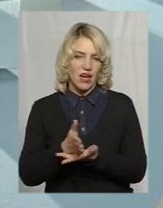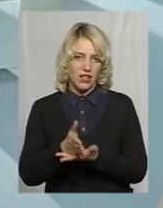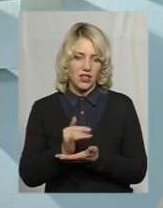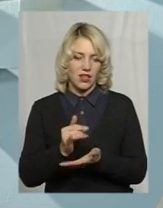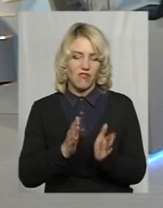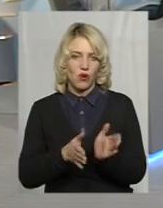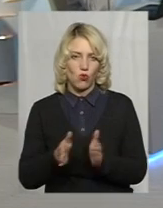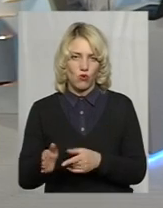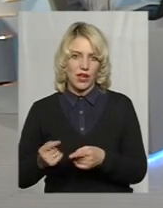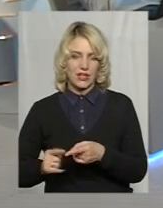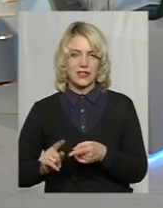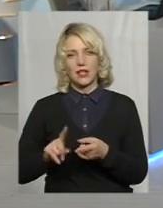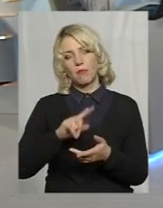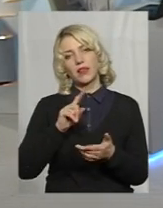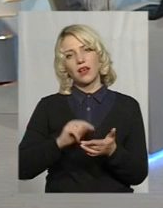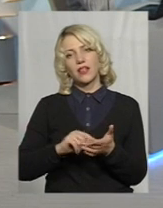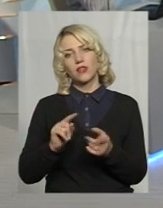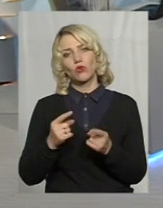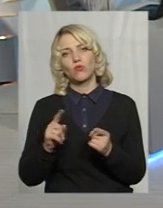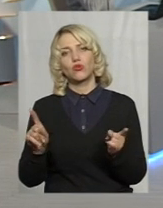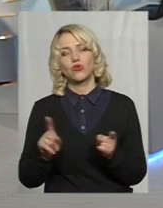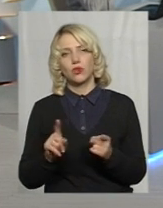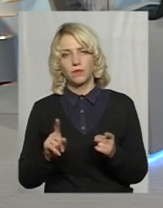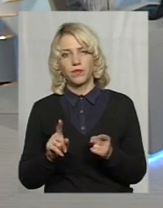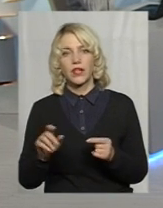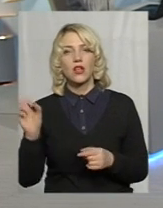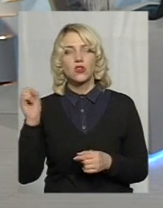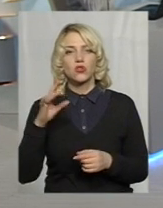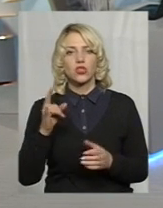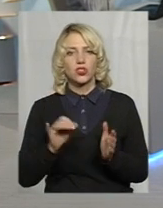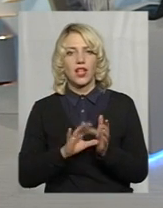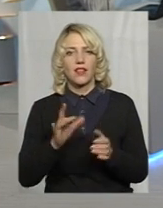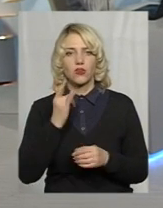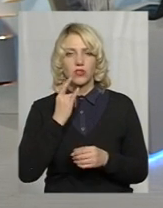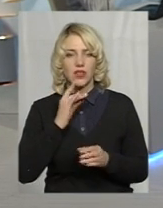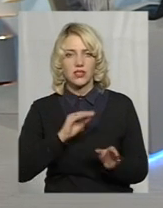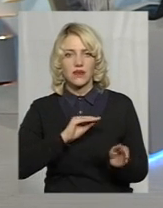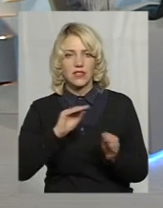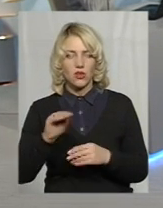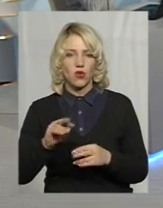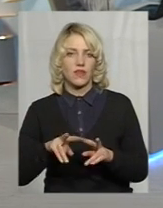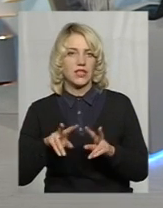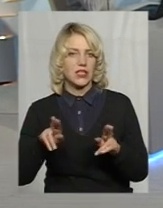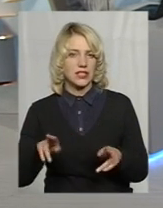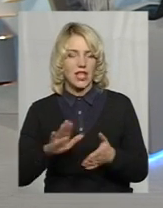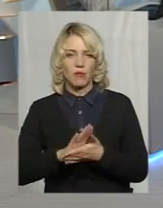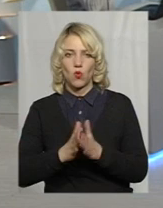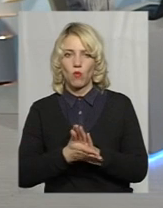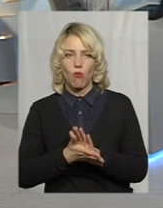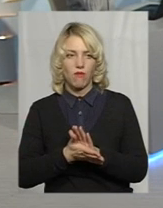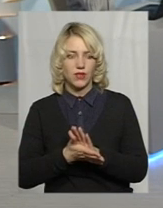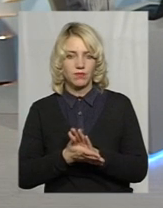Врегулювали це питання. Тому що сонячна електростанція встановлена, ті ж самі умови,